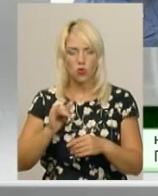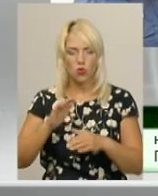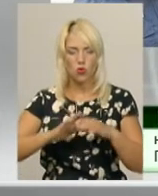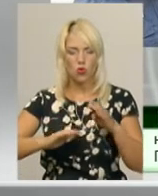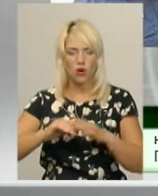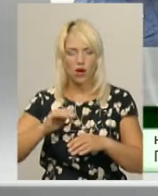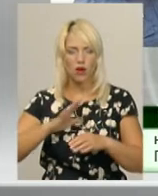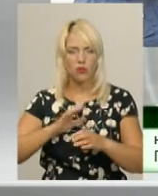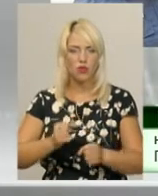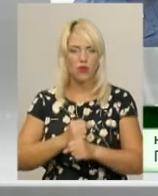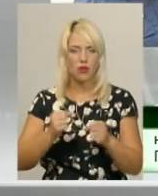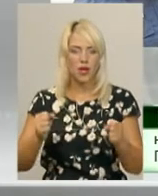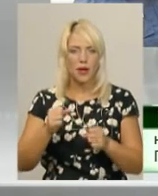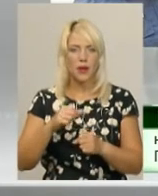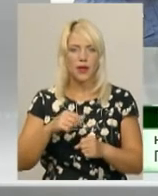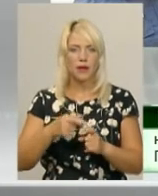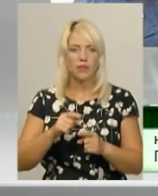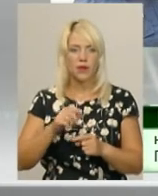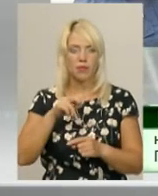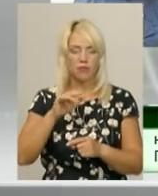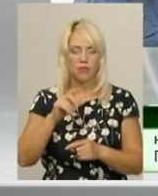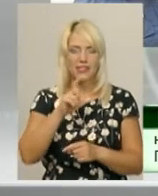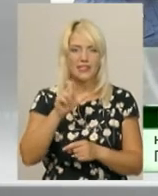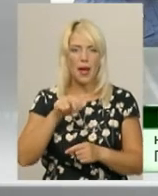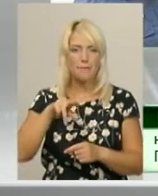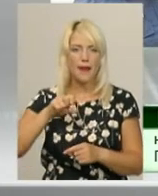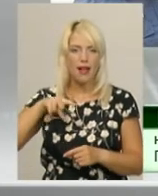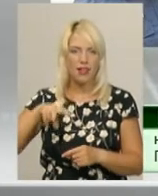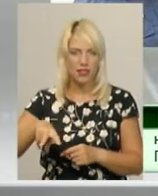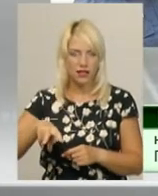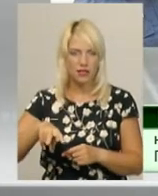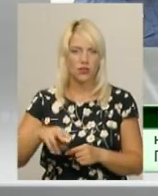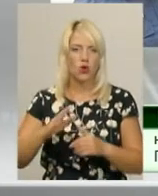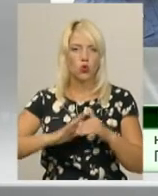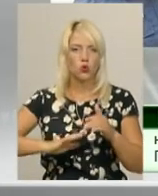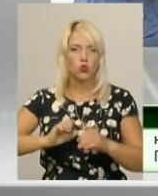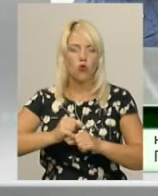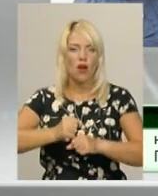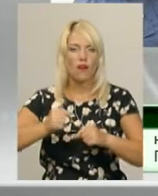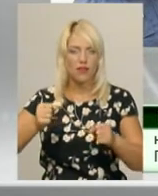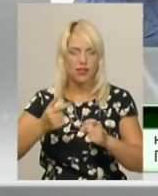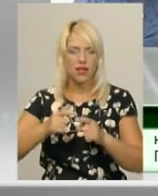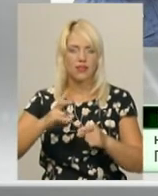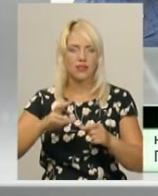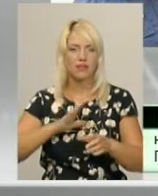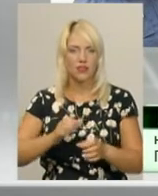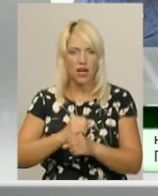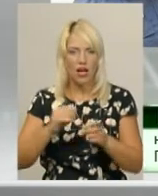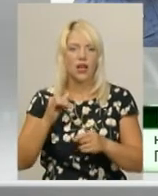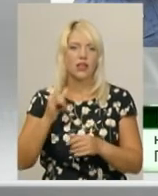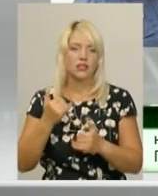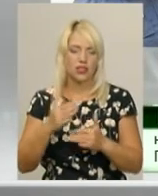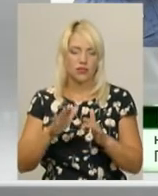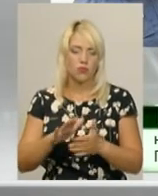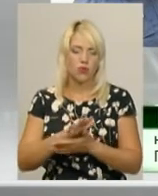вибухнув підривник, який називається універсальний запал ручної гранати модифікований. На місці тоді і продовжують працювати